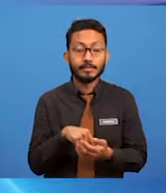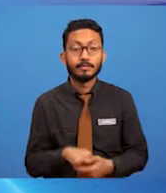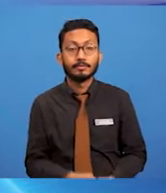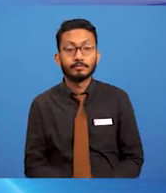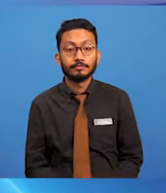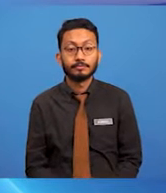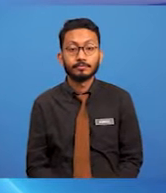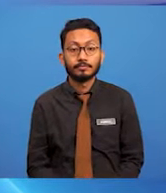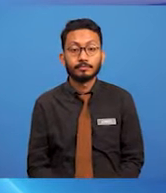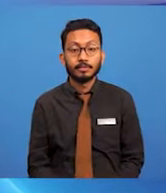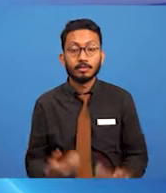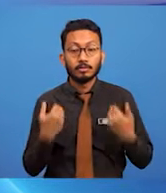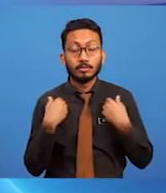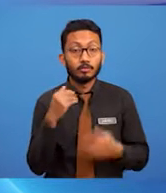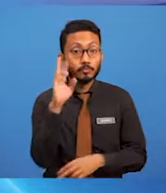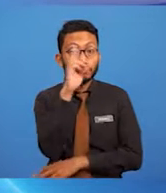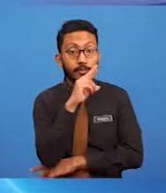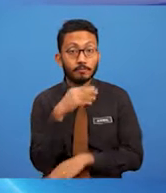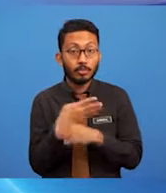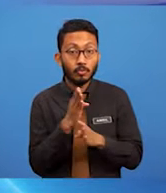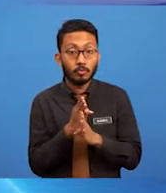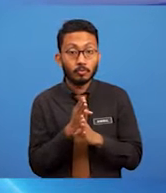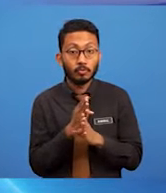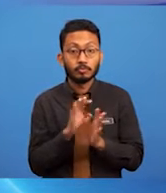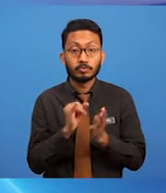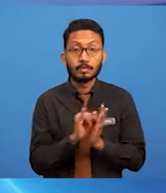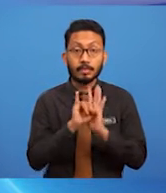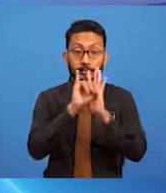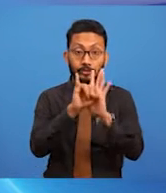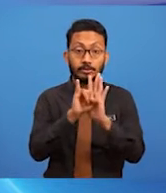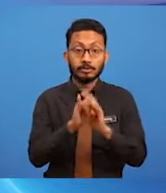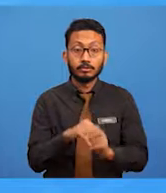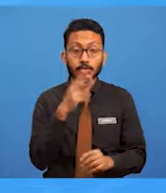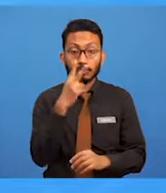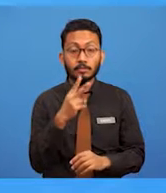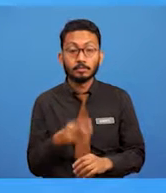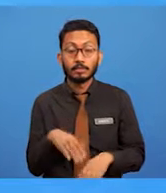berdasarkan kepada karakter geometri.